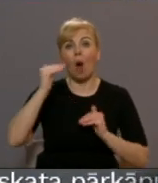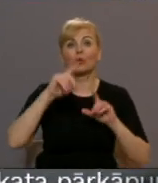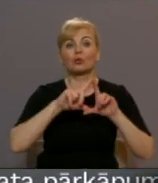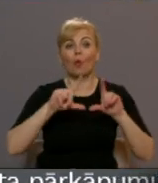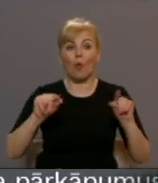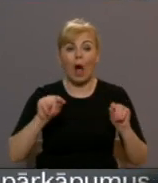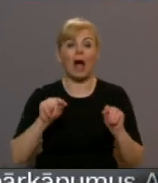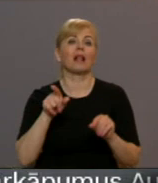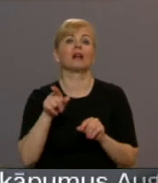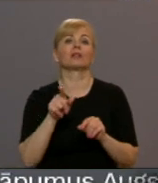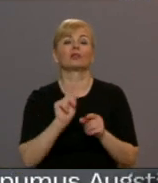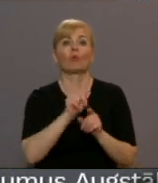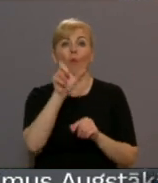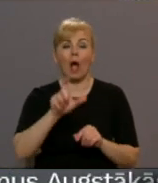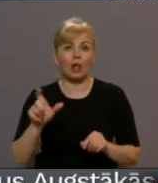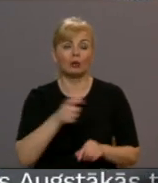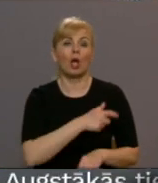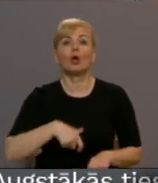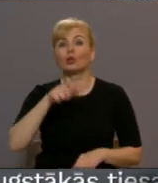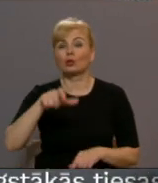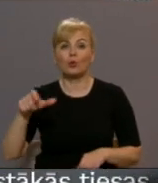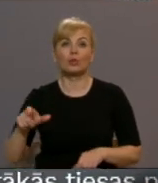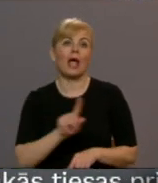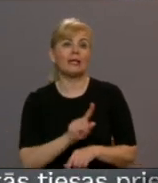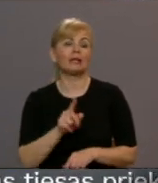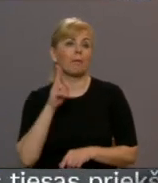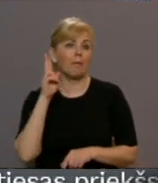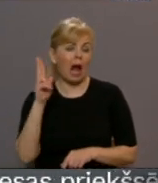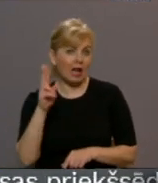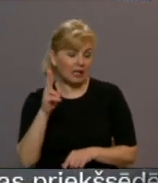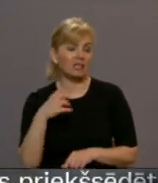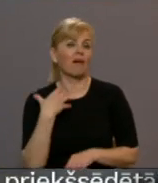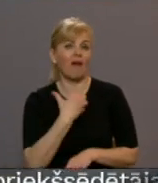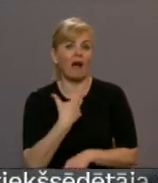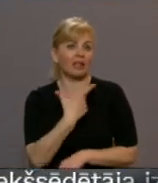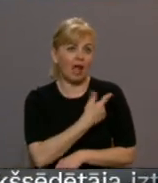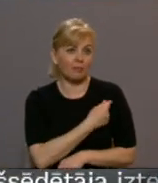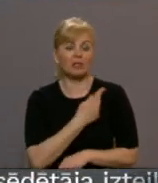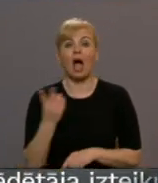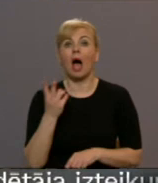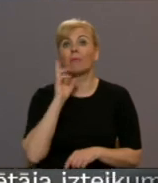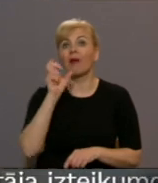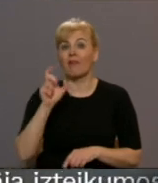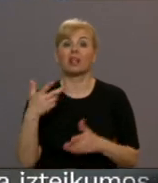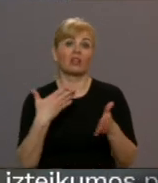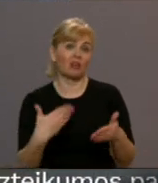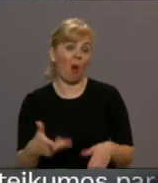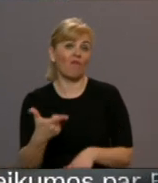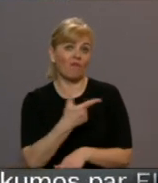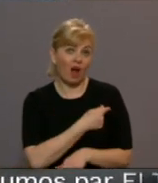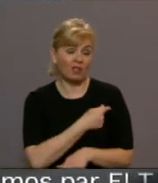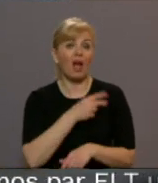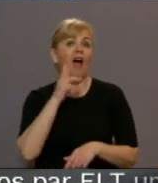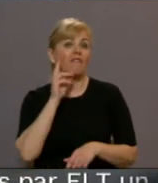docētāji un arī studenti ir pārliecināti par nepieciešamību vakcinēties. Man abi vecāki ir vakcinējušies, arī abi